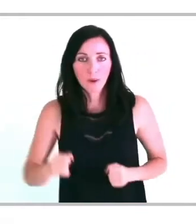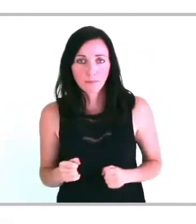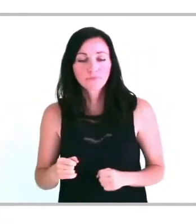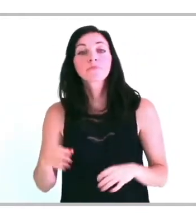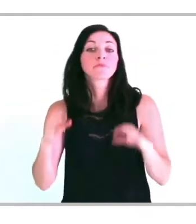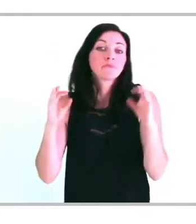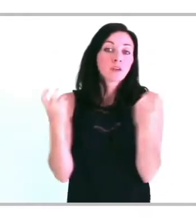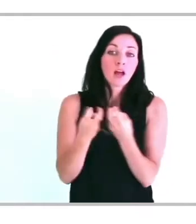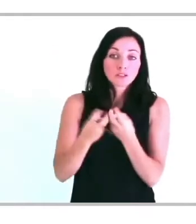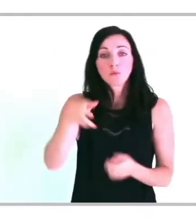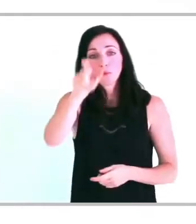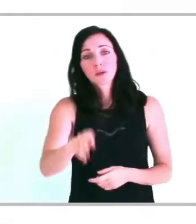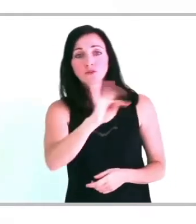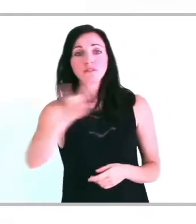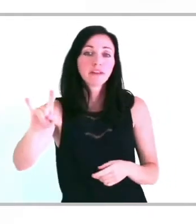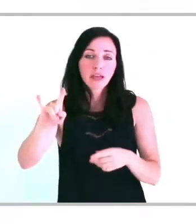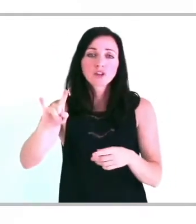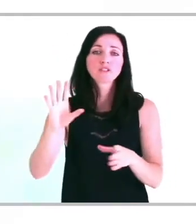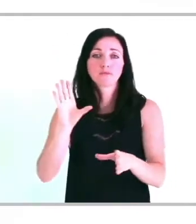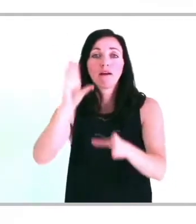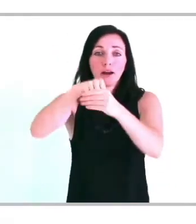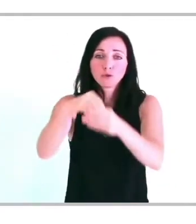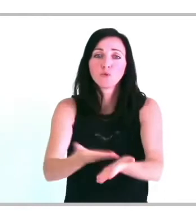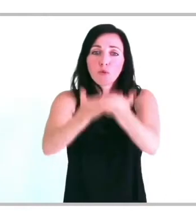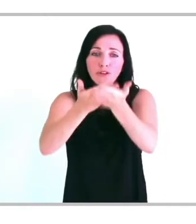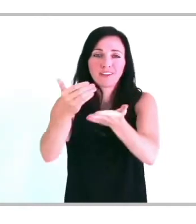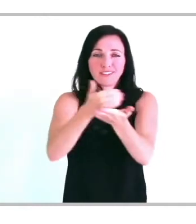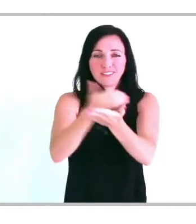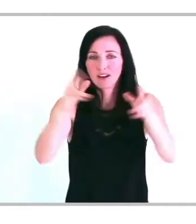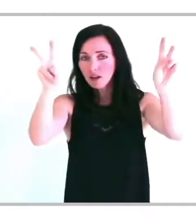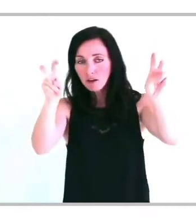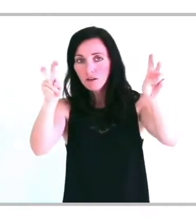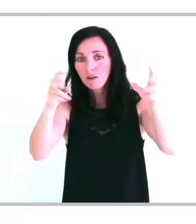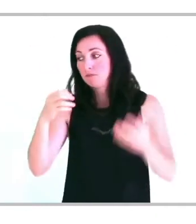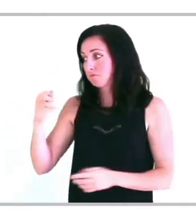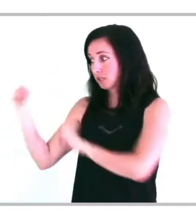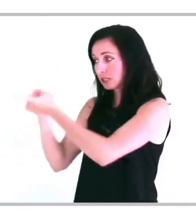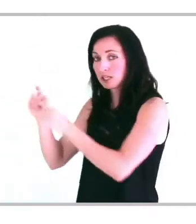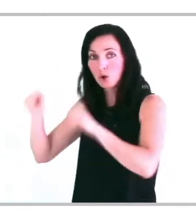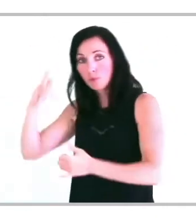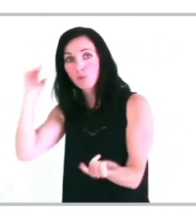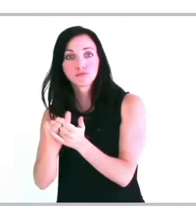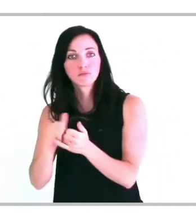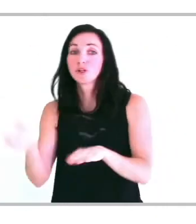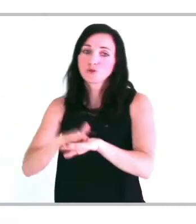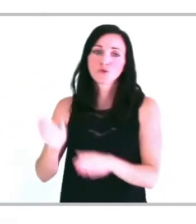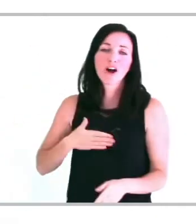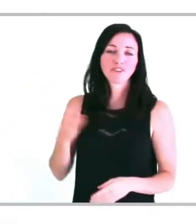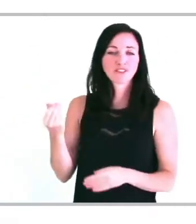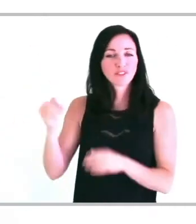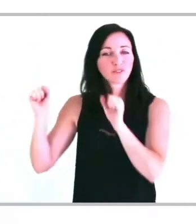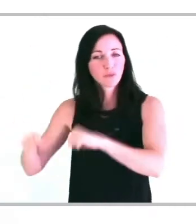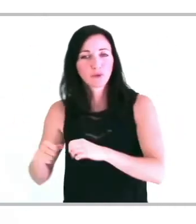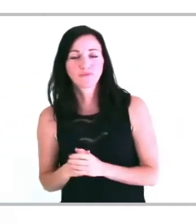2020. A titre d'exemple, votre client peut ignorer que l'incitation financière fonctionne pour les travailleurs indépendants handicapés en portage